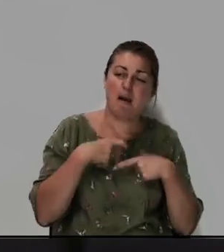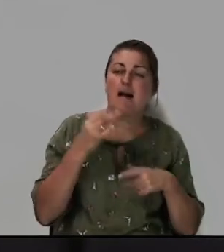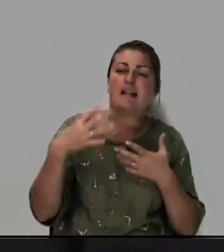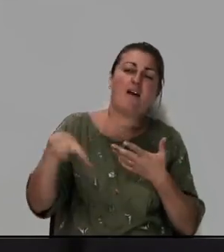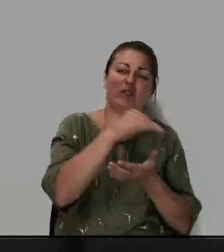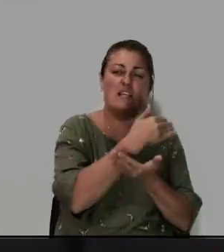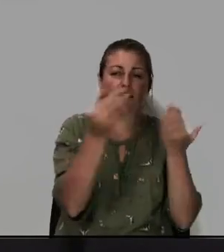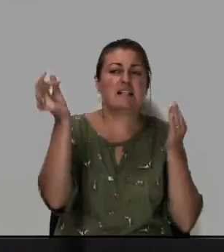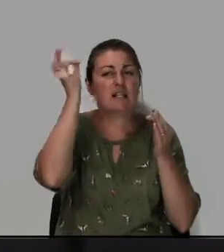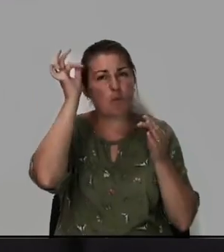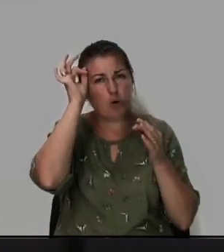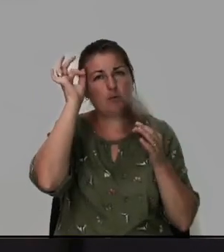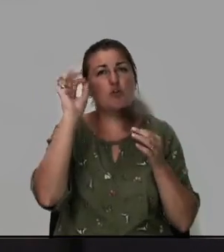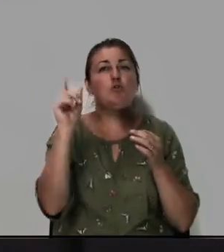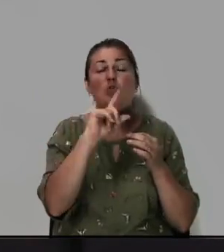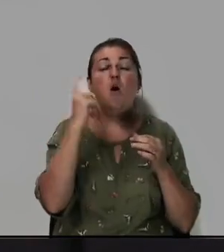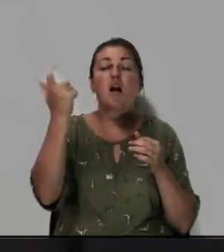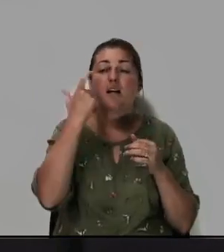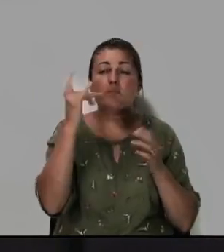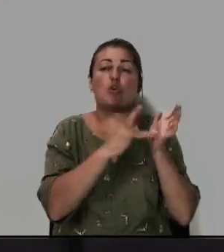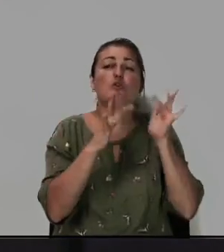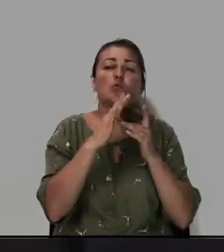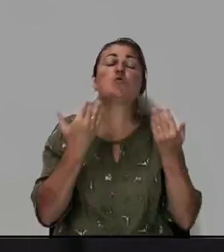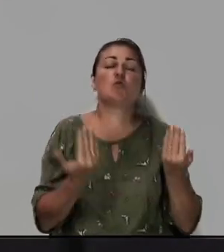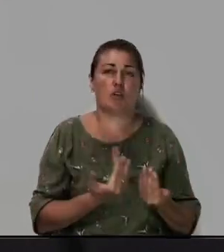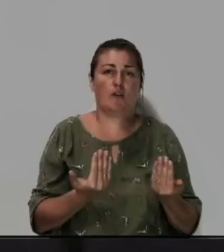напомнить, что Господь Иисус жив.